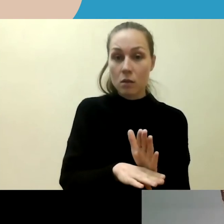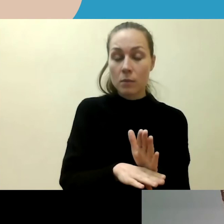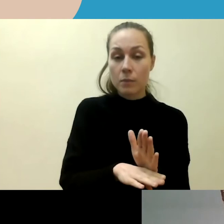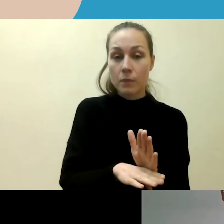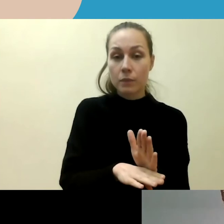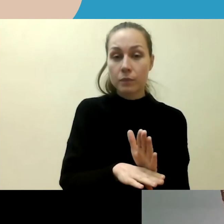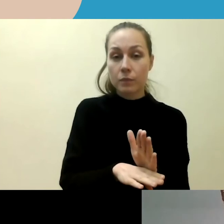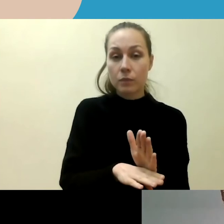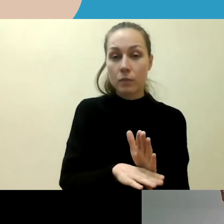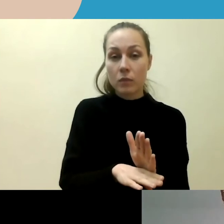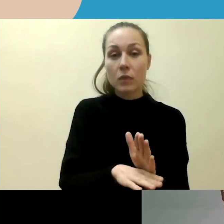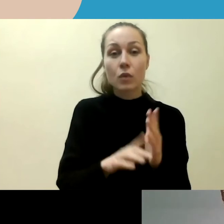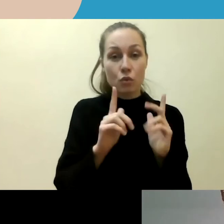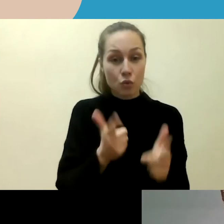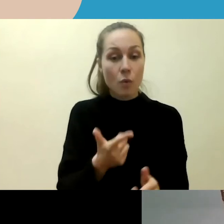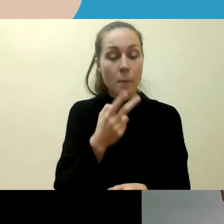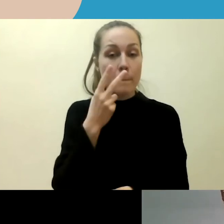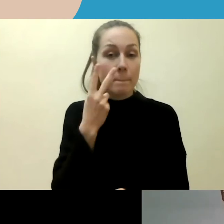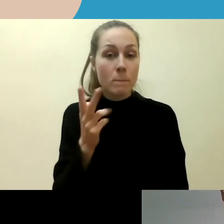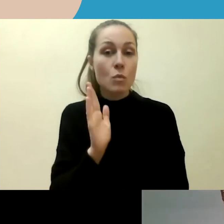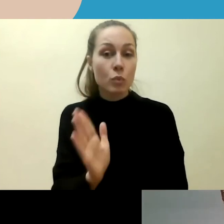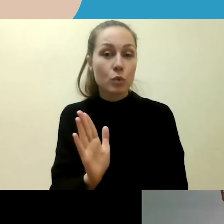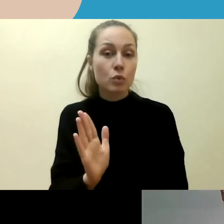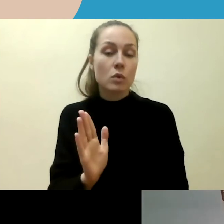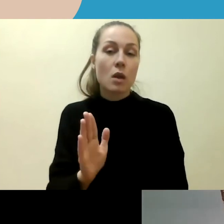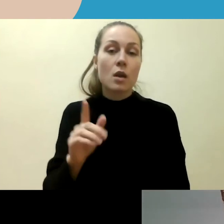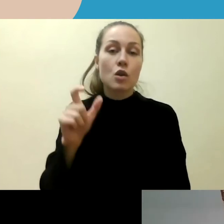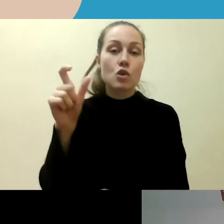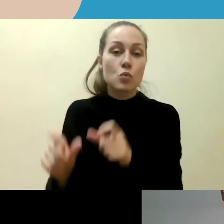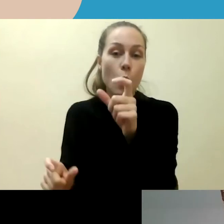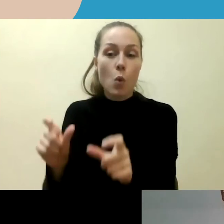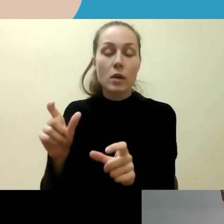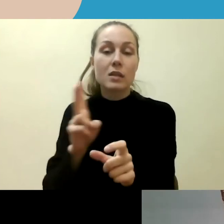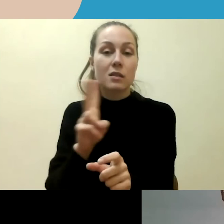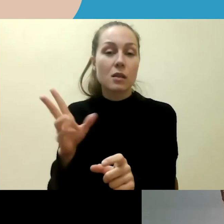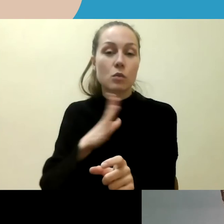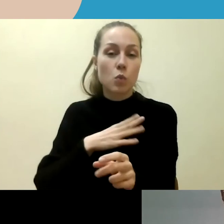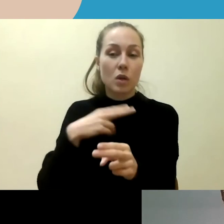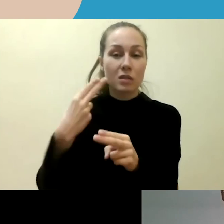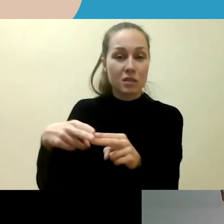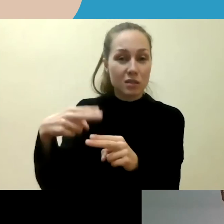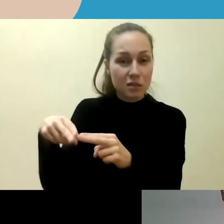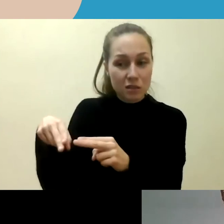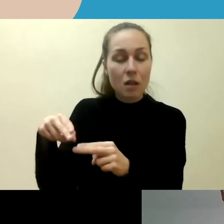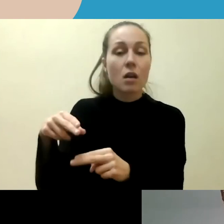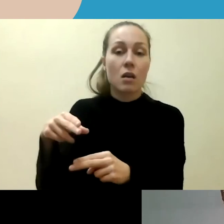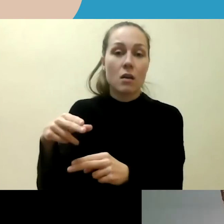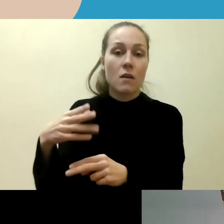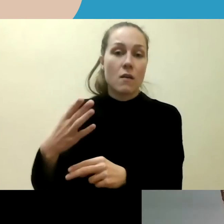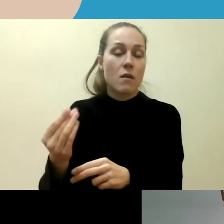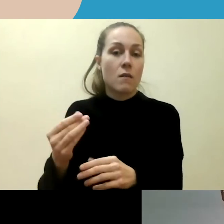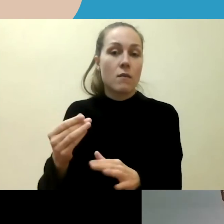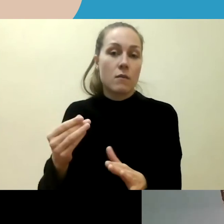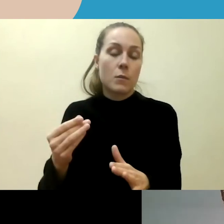ne pikantos nuskaltimų pažeidžimų asmenų patirtus atliepę. Tai norėtųsi tiesiog daugiau moksliškumo,